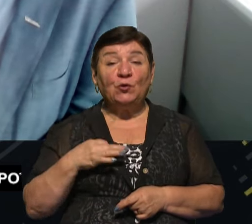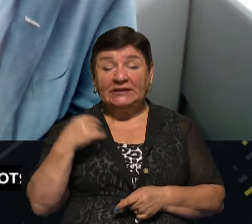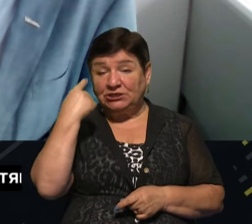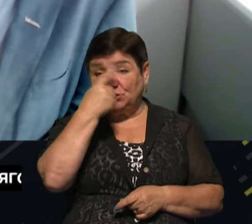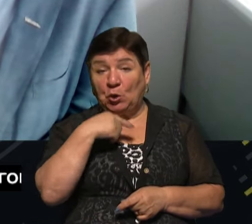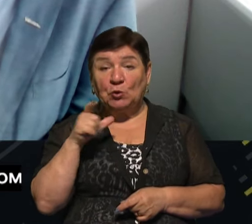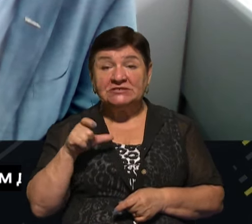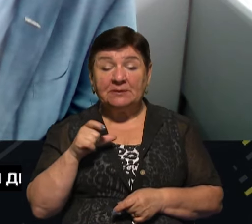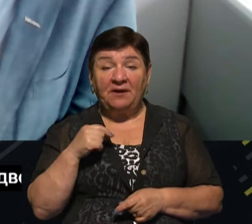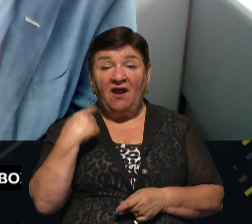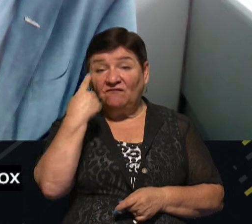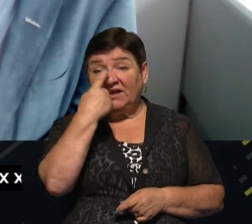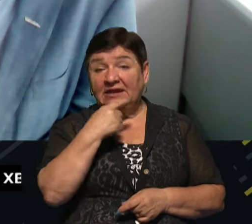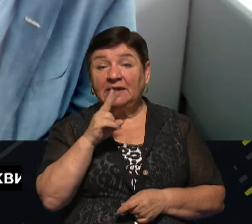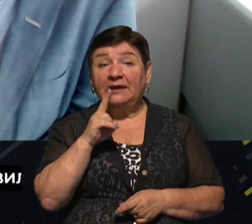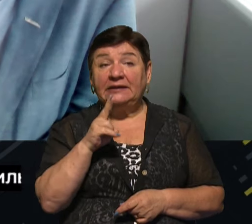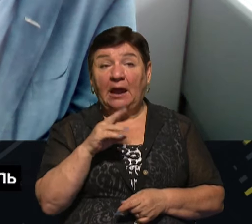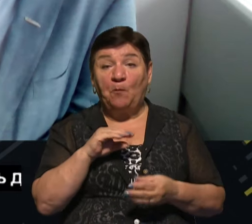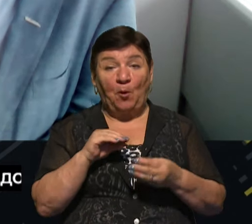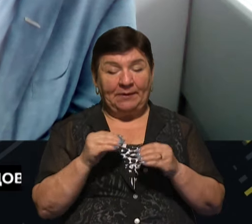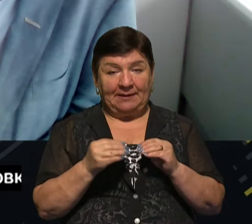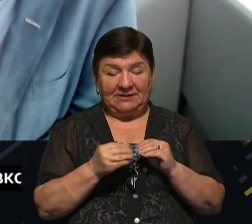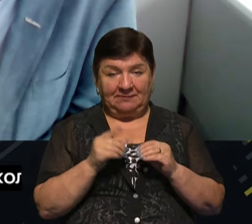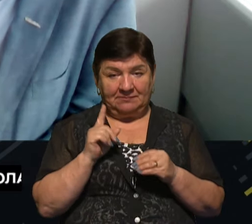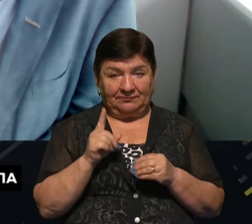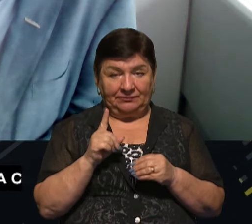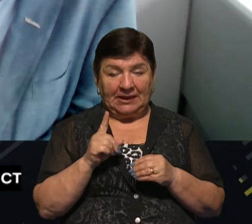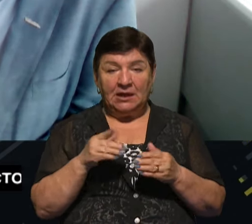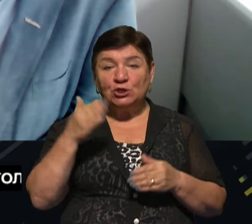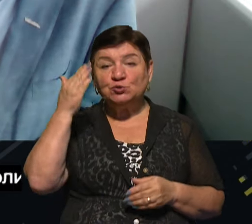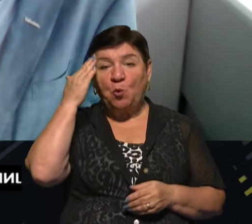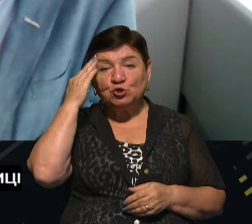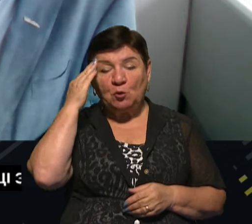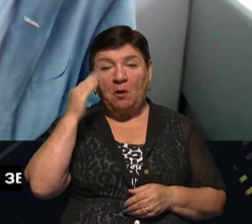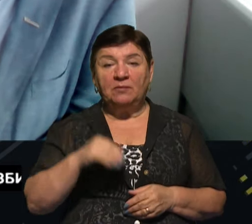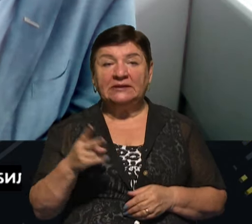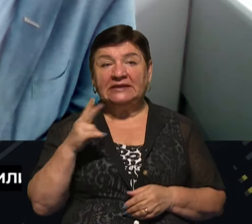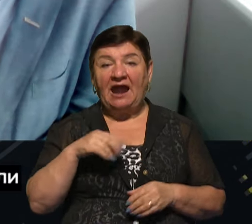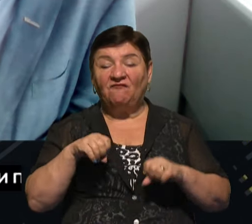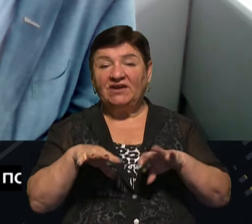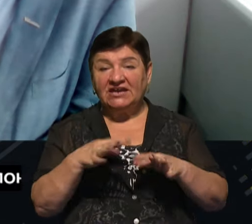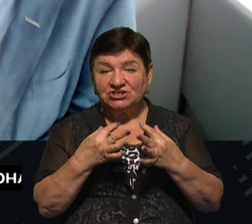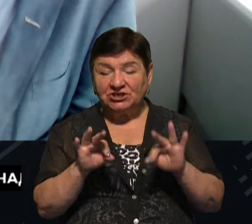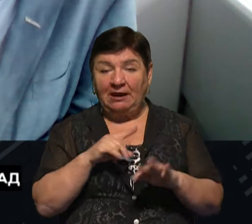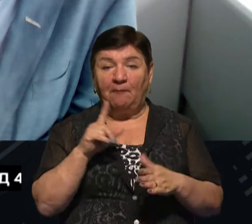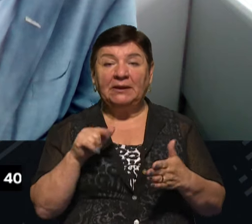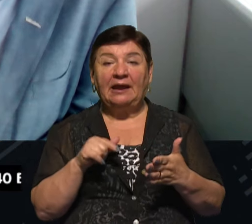виглядає як проблемним способом для вирішення питання.